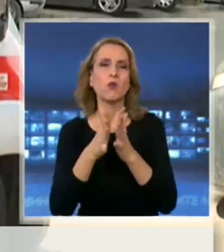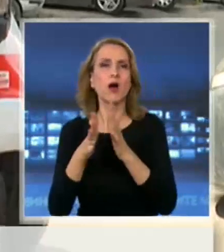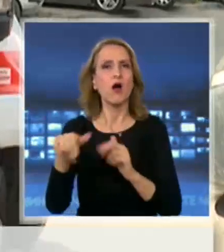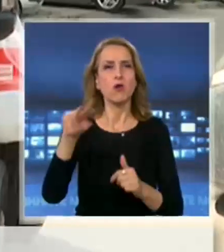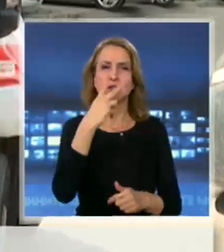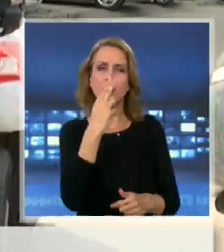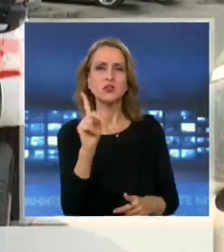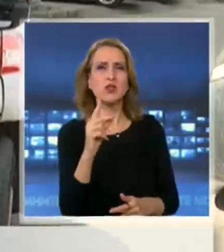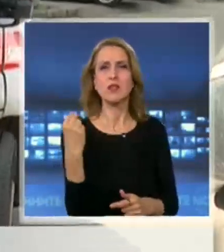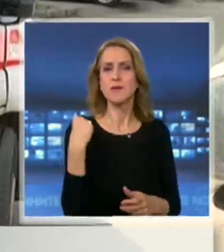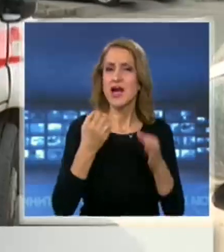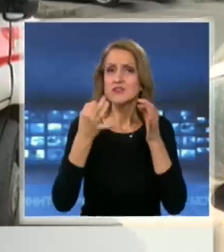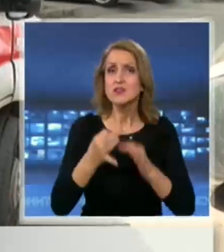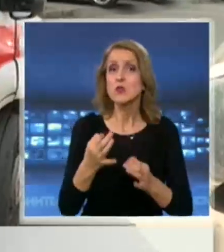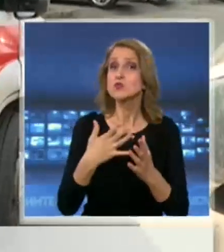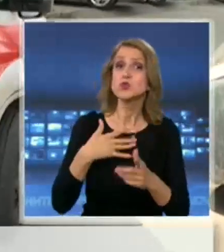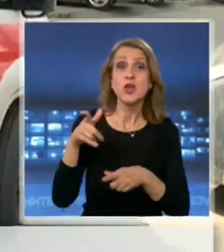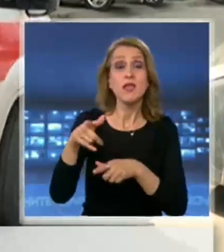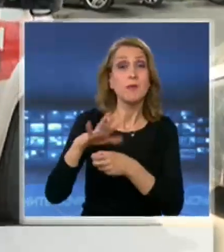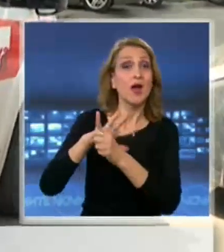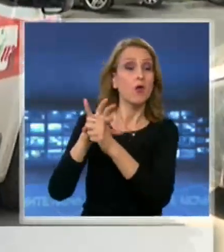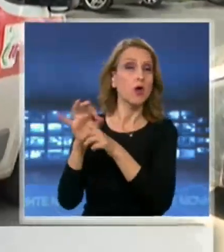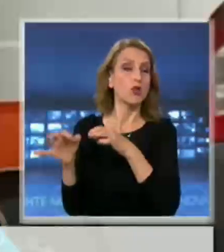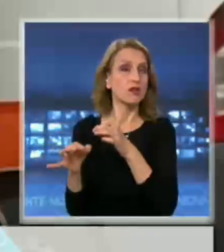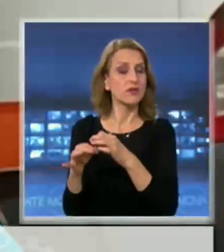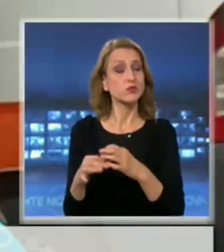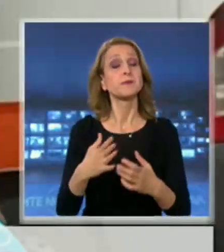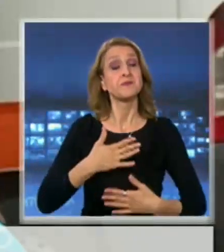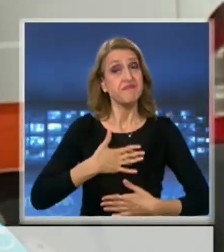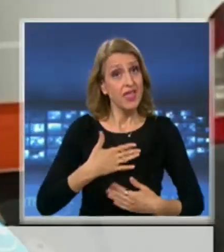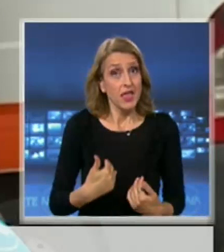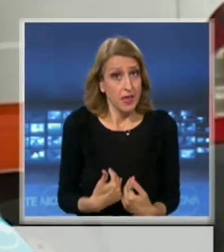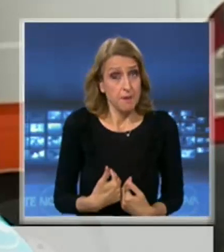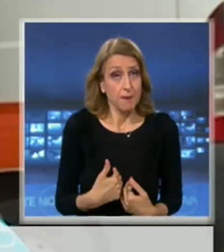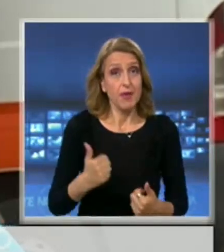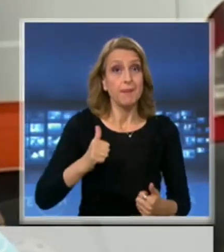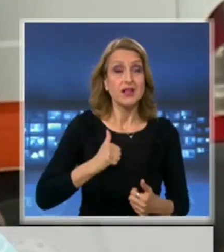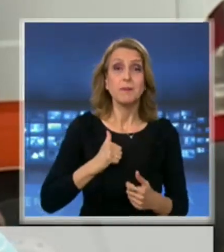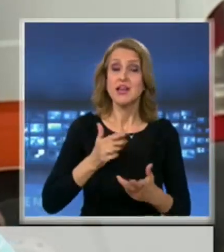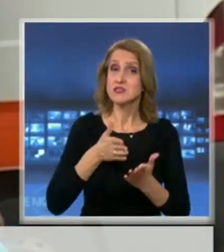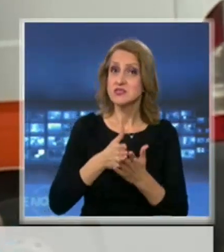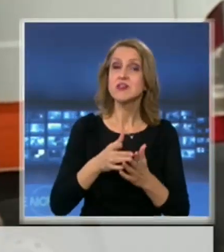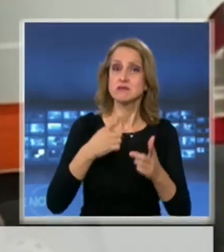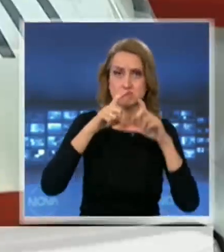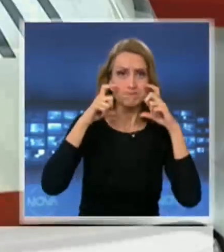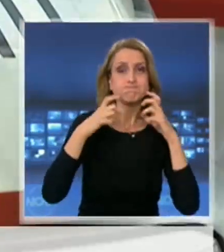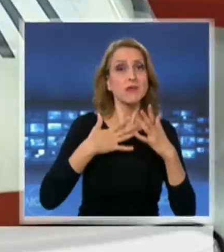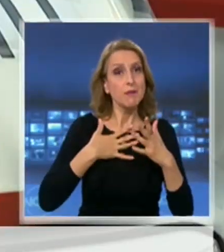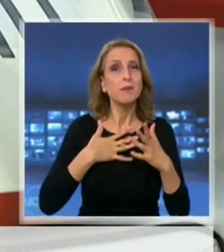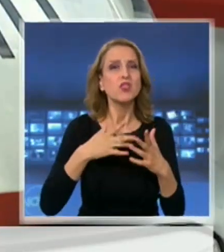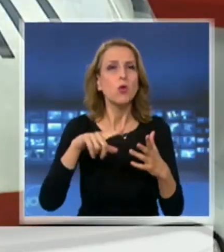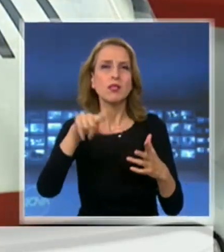живота им. Имаме предпазни средства. За съжаление, така се натъкваме на някои некоректни граждани.